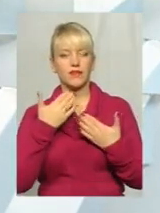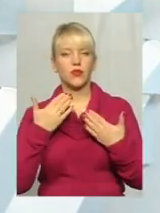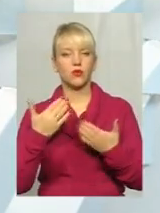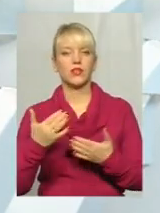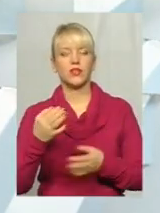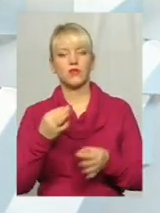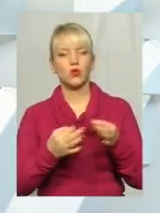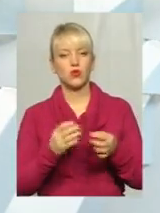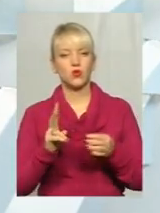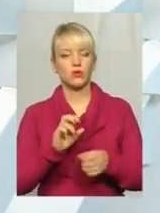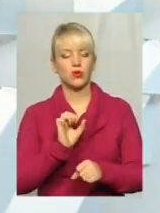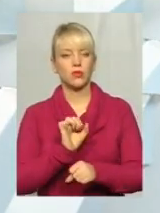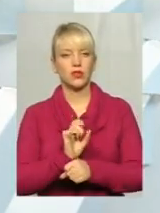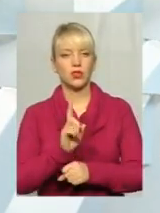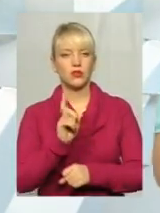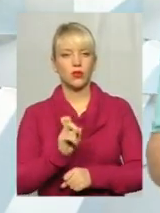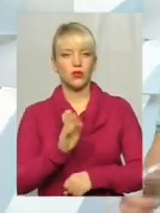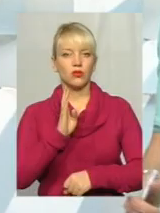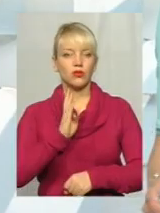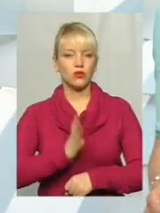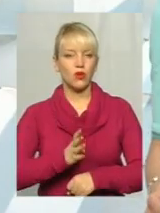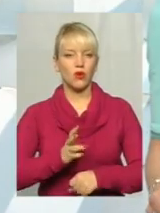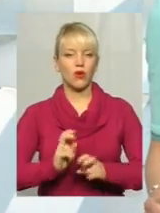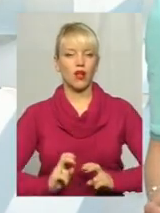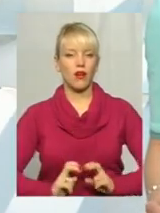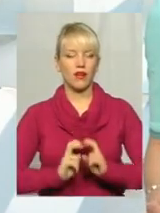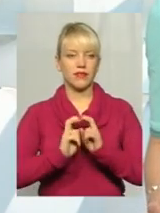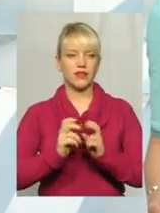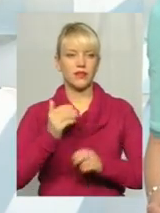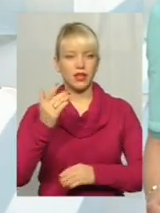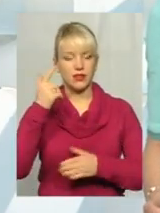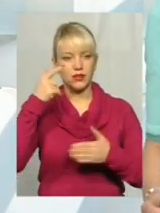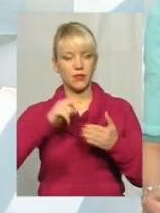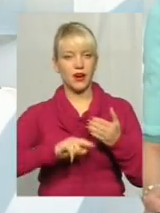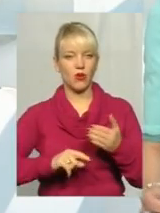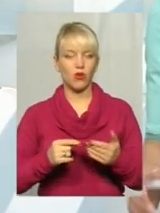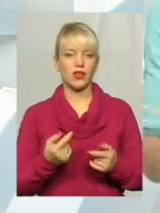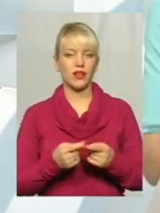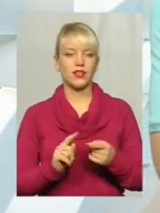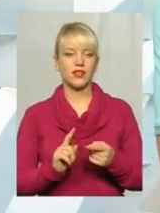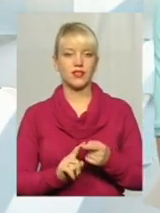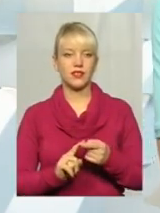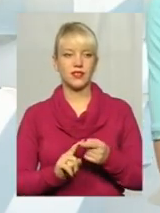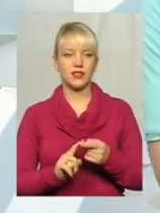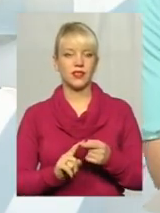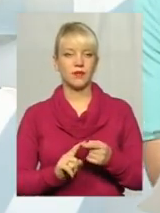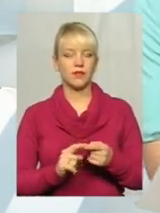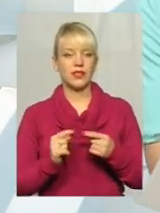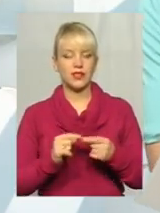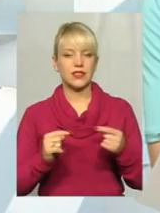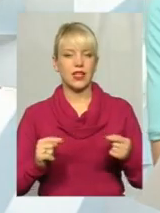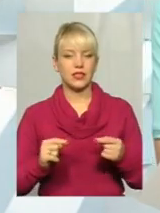зупинити понад 140 ліфтів. На їхнє переконання ці засоби